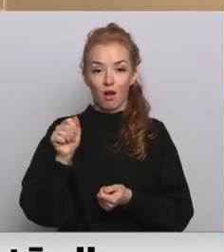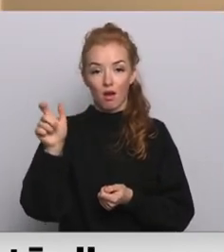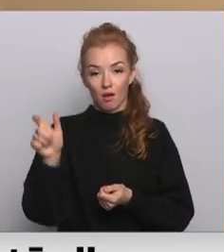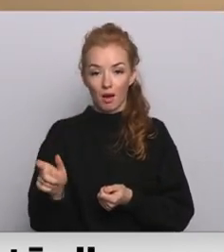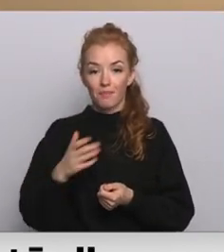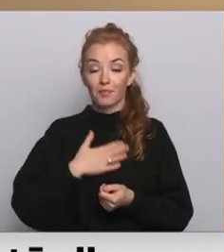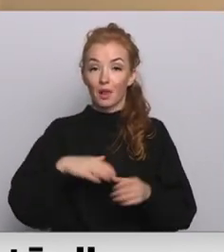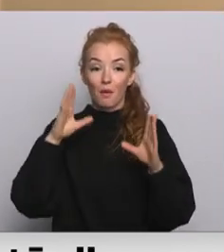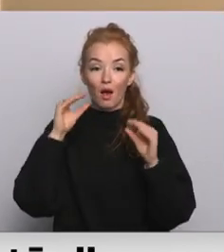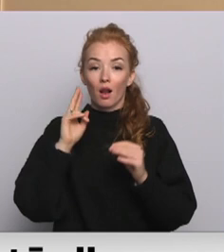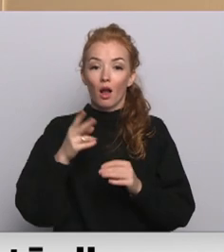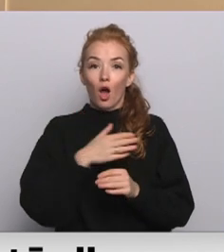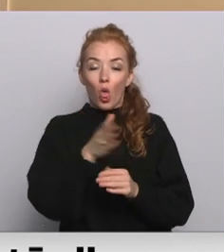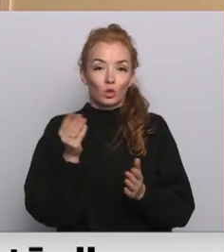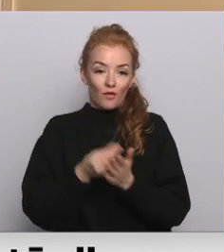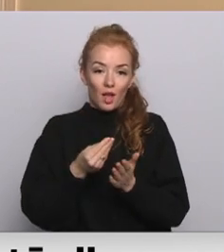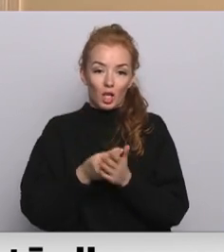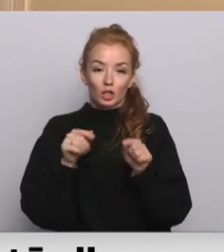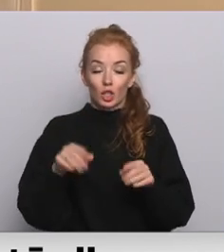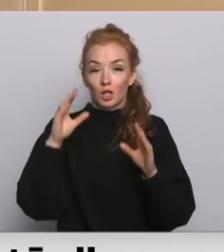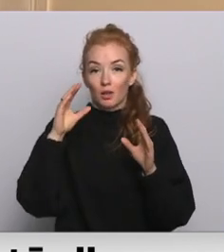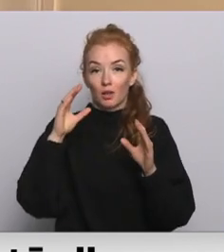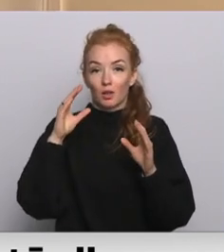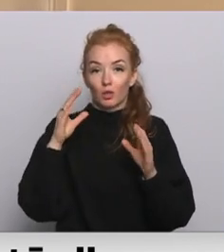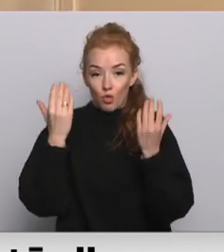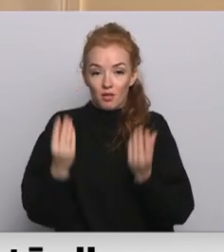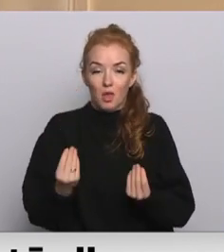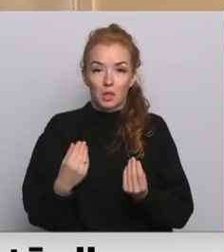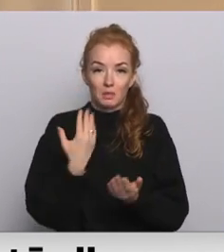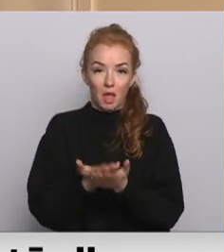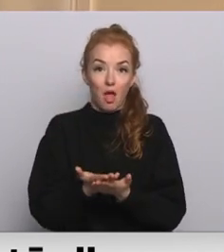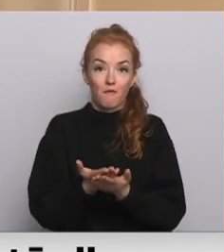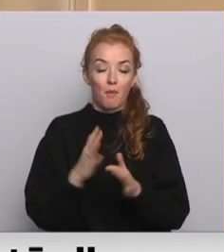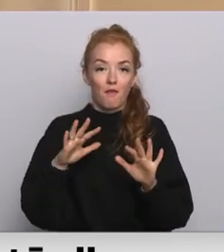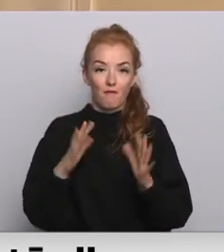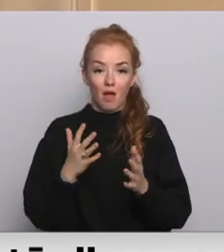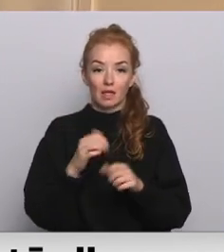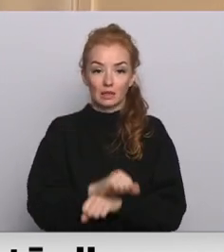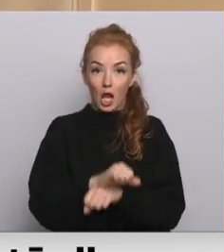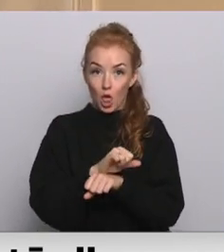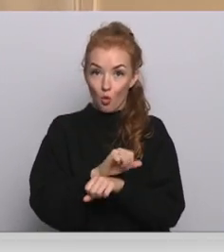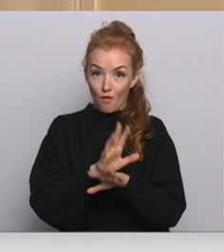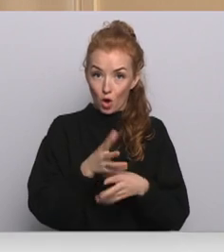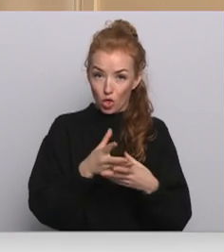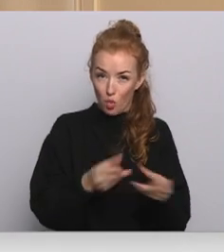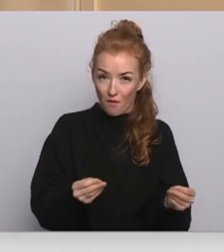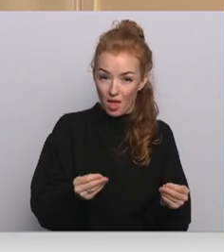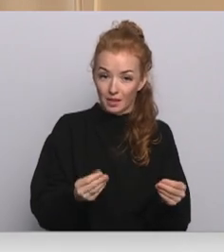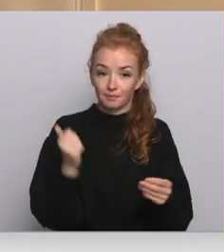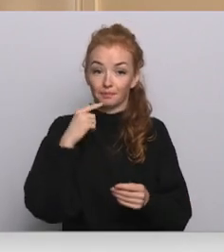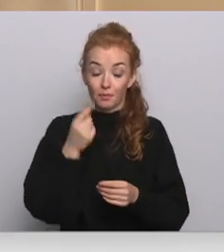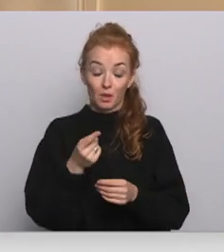Labvakar. Sagiet, kā jūs vērtēt šī vakara piedāvājumu un vai jūsuprāt streiku vēl var novērst? Jā,